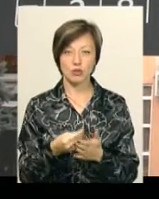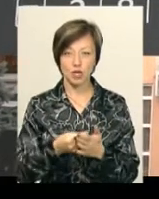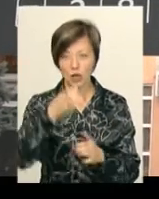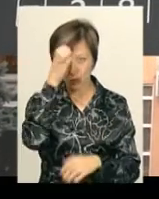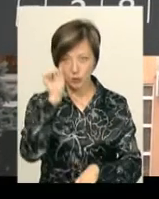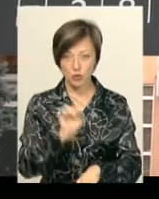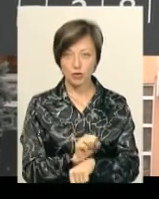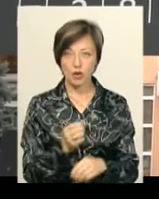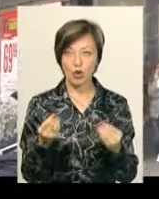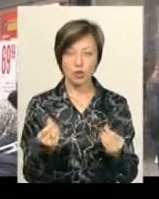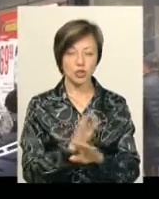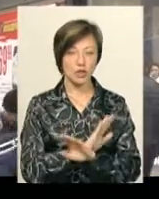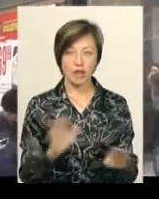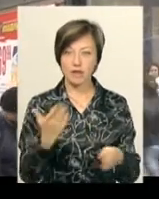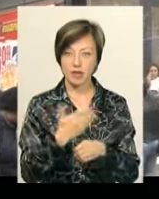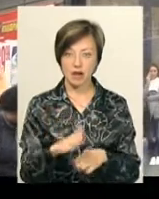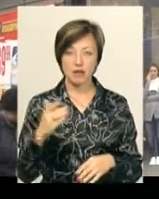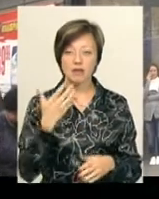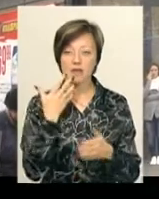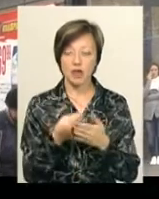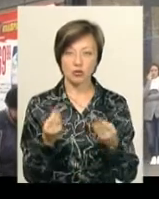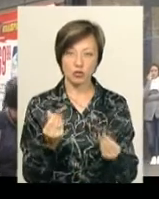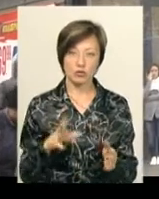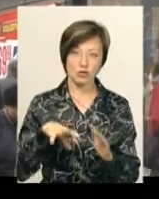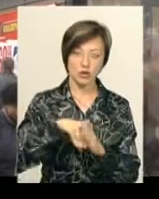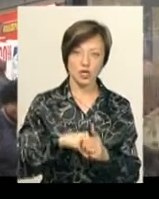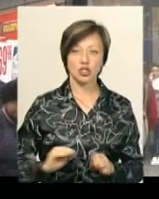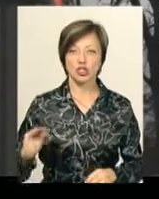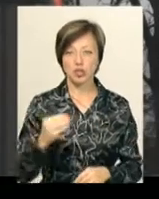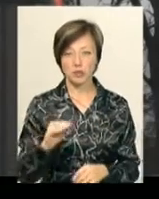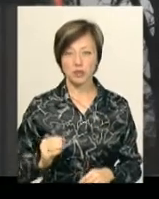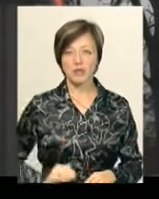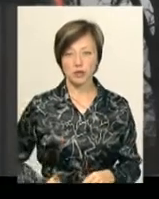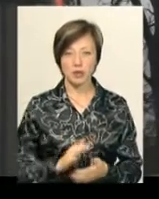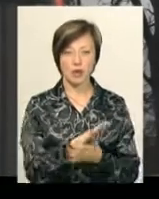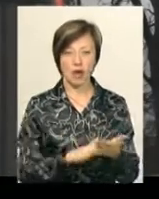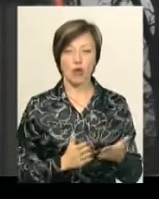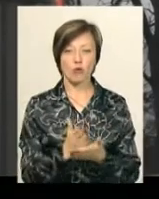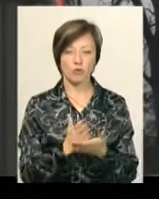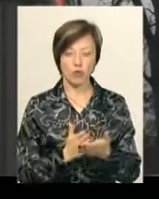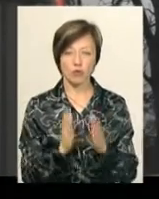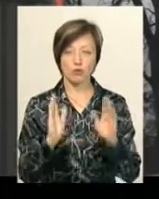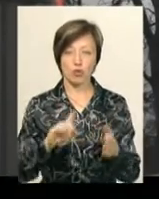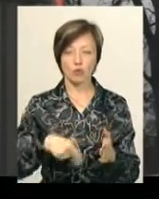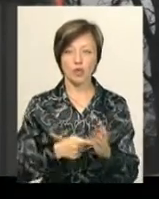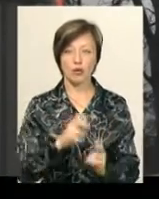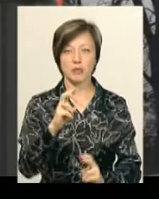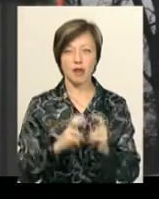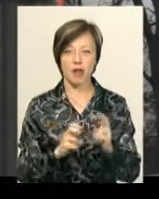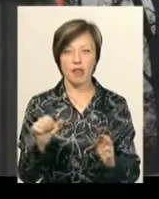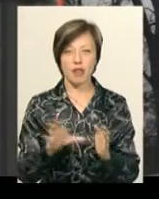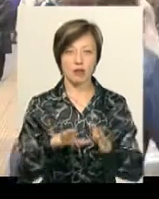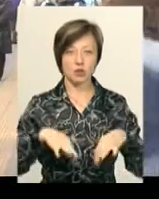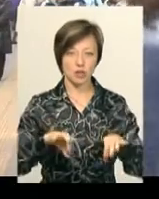на розумні зупинки гроші не виділяли. Їх власним коштом встановлює житомирська фірма. Далі обслуговувати розумні зупинки буде комунальне підприємство